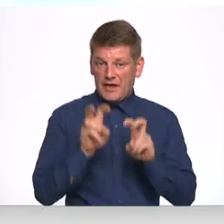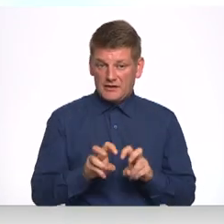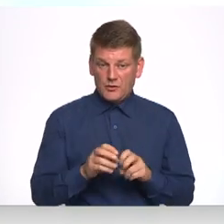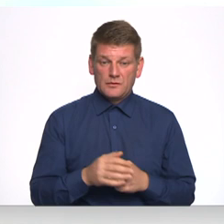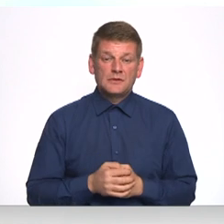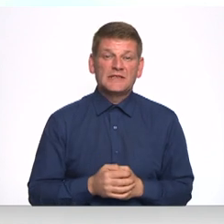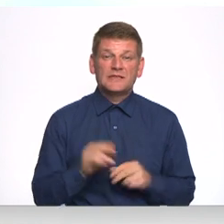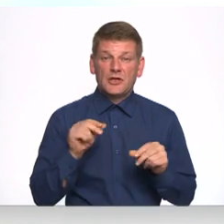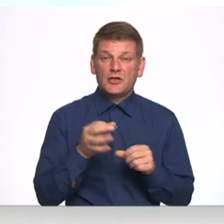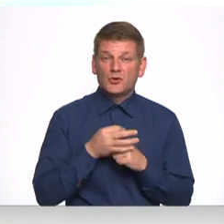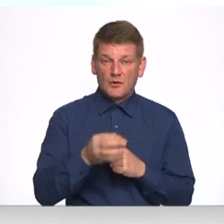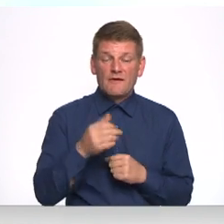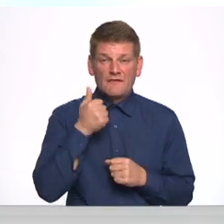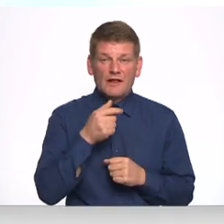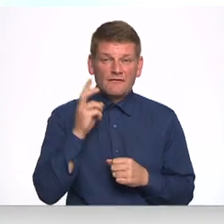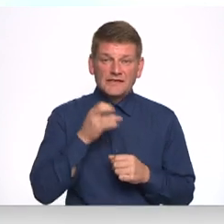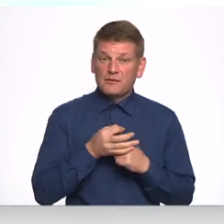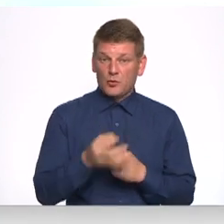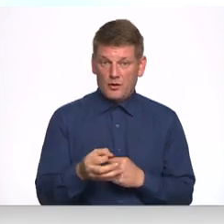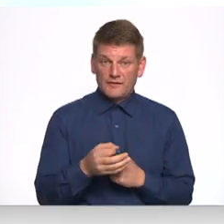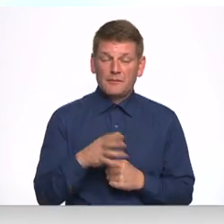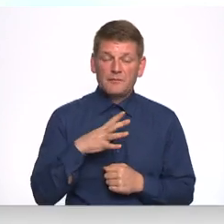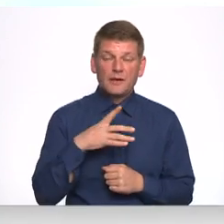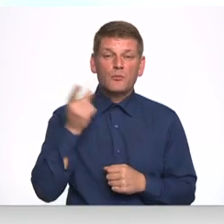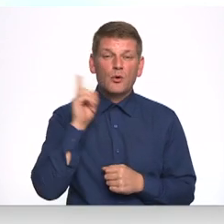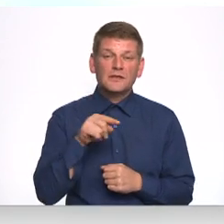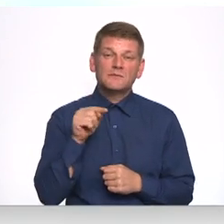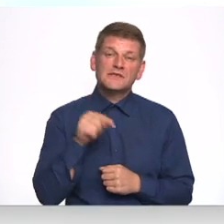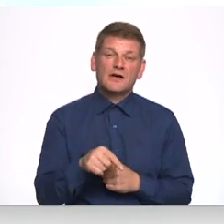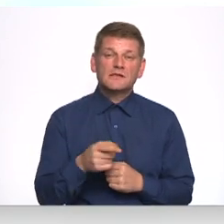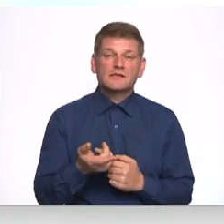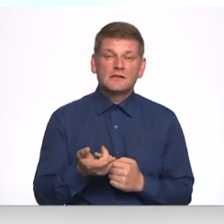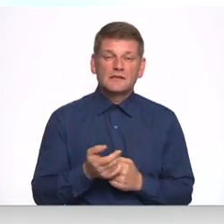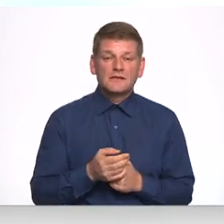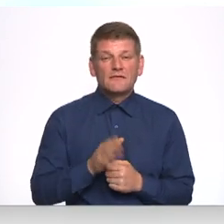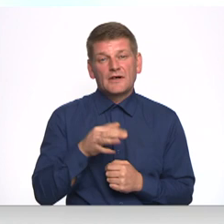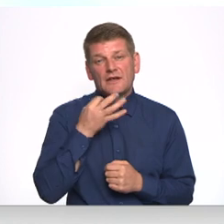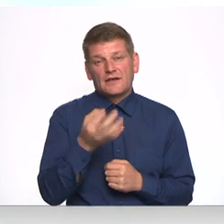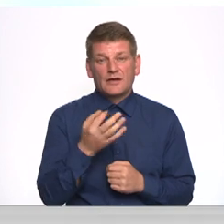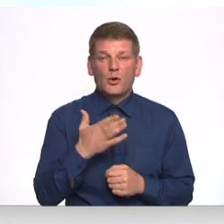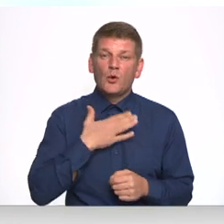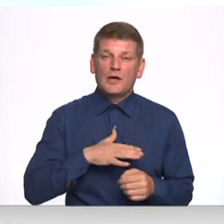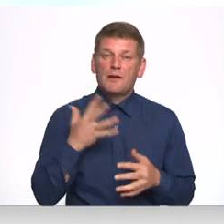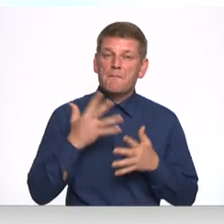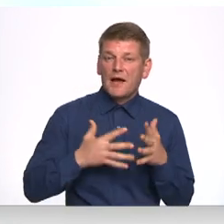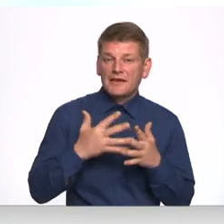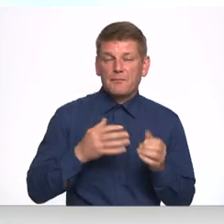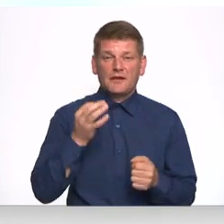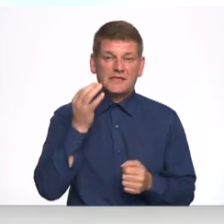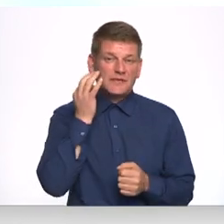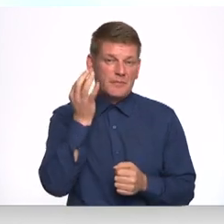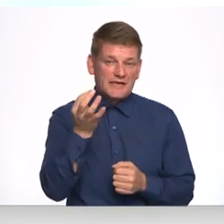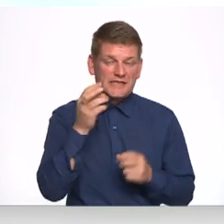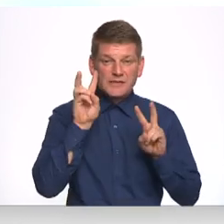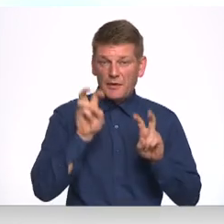Smiltenes novadām vēl vecām novadām bija, protams, tāds, varētu teikt, ļoti matemātisks, precīzs